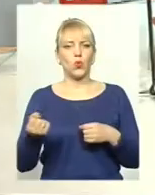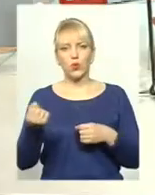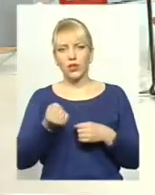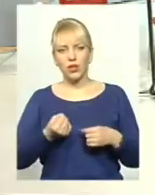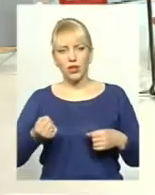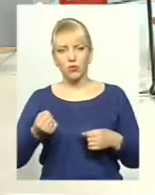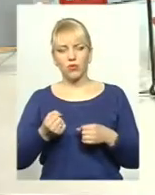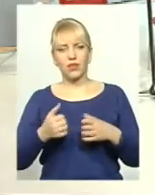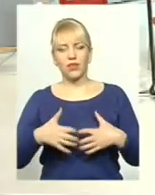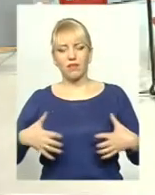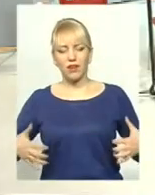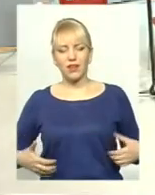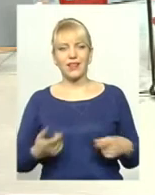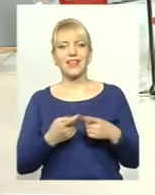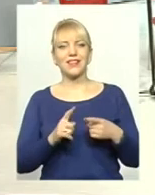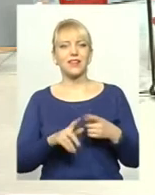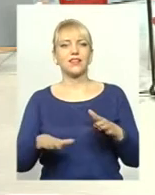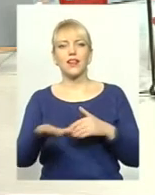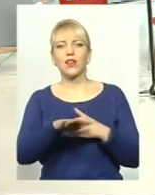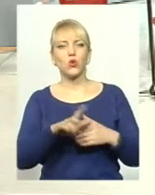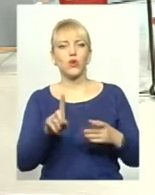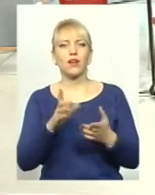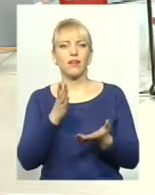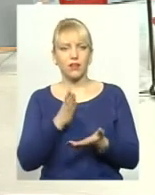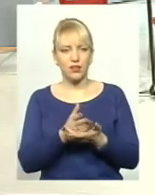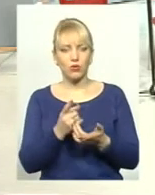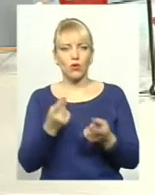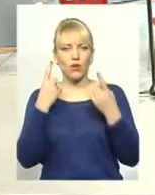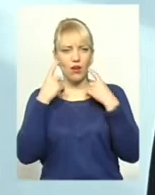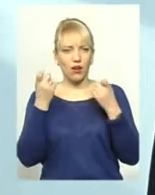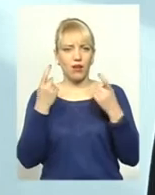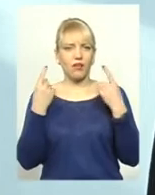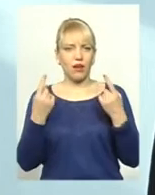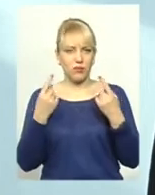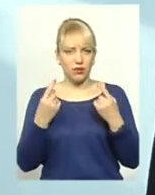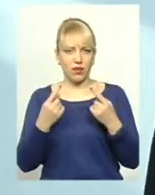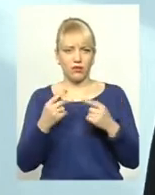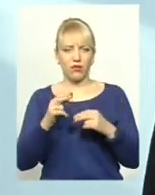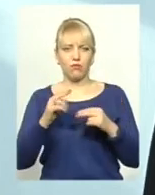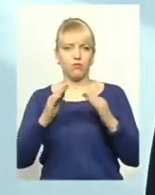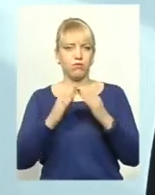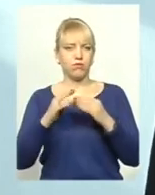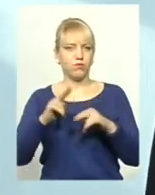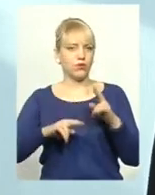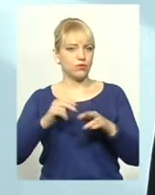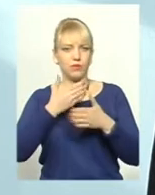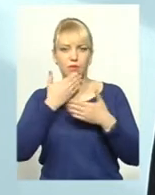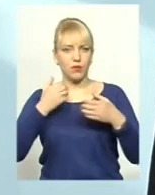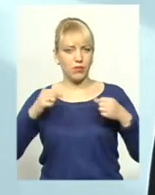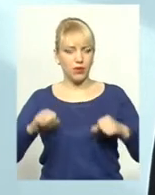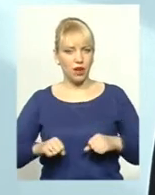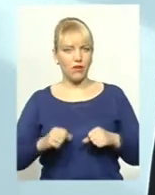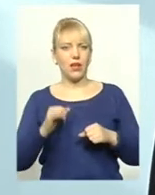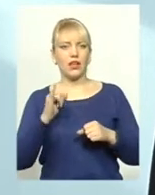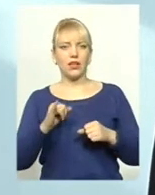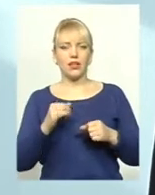на цій території, яка є. Тому будувати якісь капітальні будівництво ми не маємо права, і побудувати зараз якийсь теплий комплекс